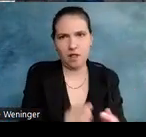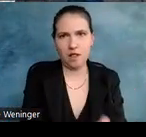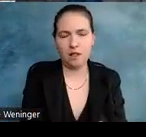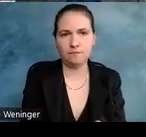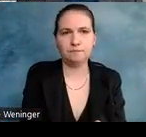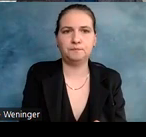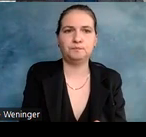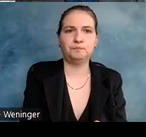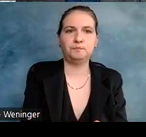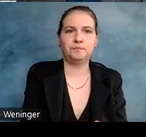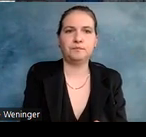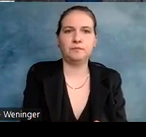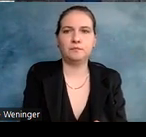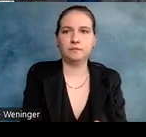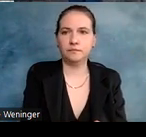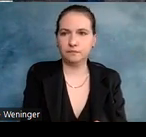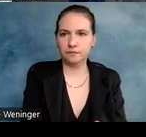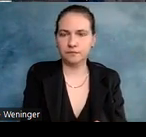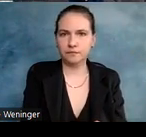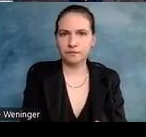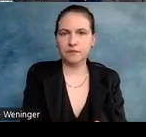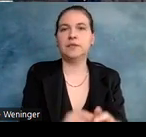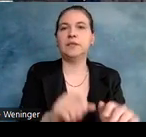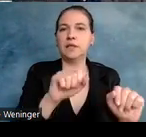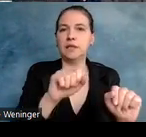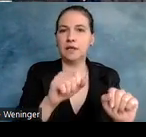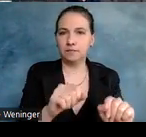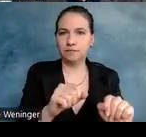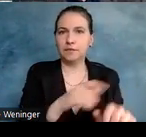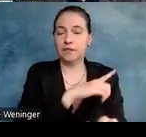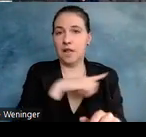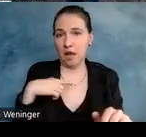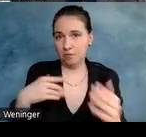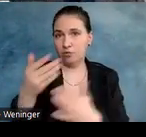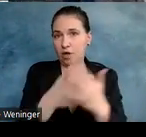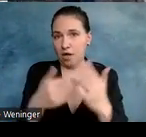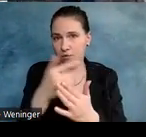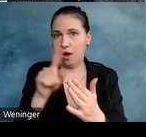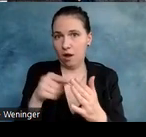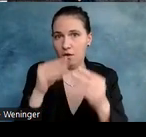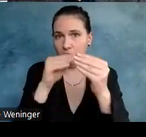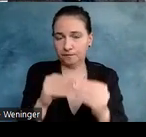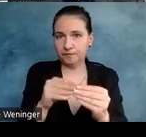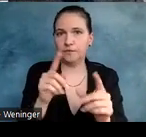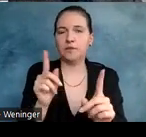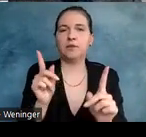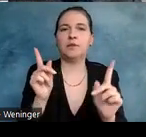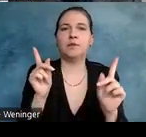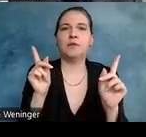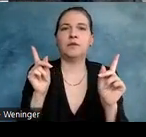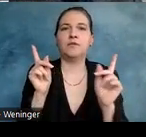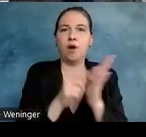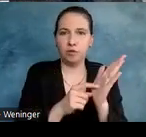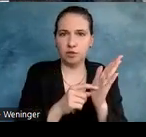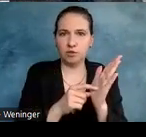Dann sollte man entweder, also man sollte eine lange Beschreibung machen, wenn man die